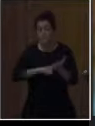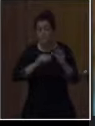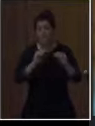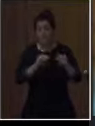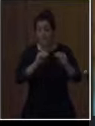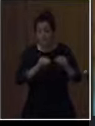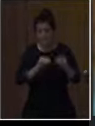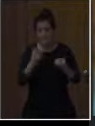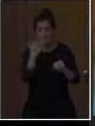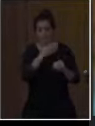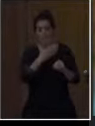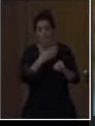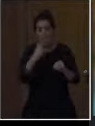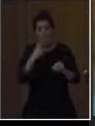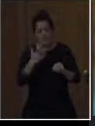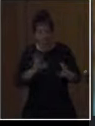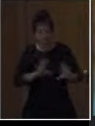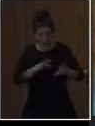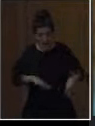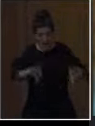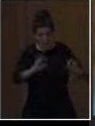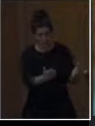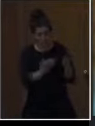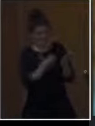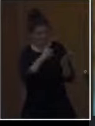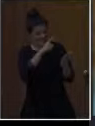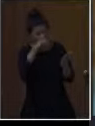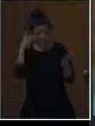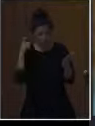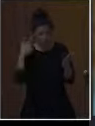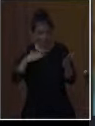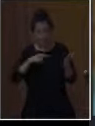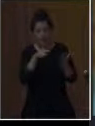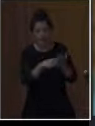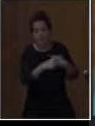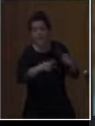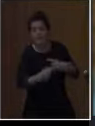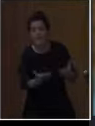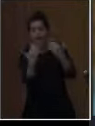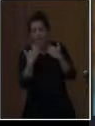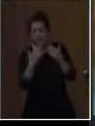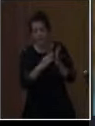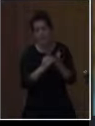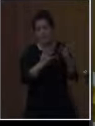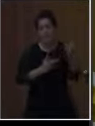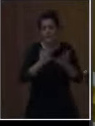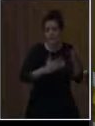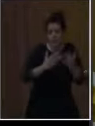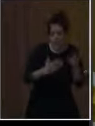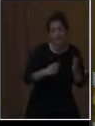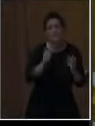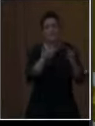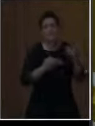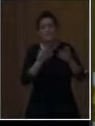όψης τουλάχιστον φαίνεται αρκετά δύσκολο και ξένο σε σχέση με τις εμπειρίες των μαθητών. Μαθηματικά, επεξεργασία στατιστικών